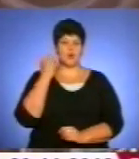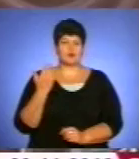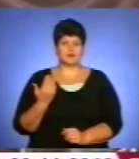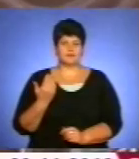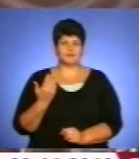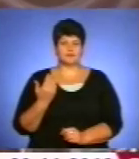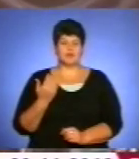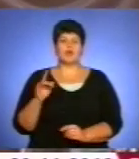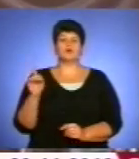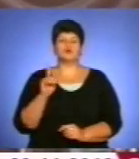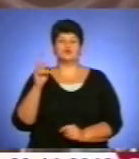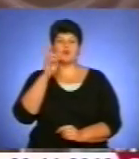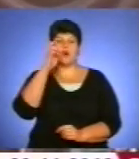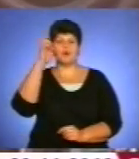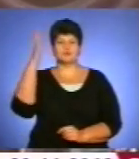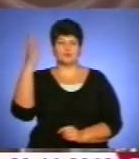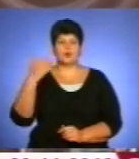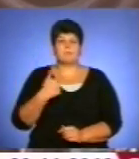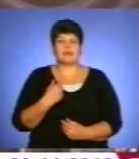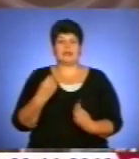що Господь Бог мені дав?